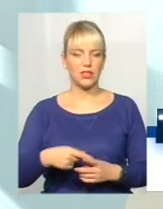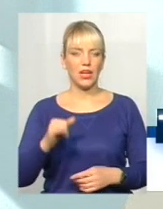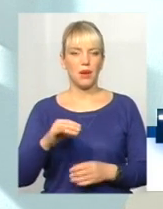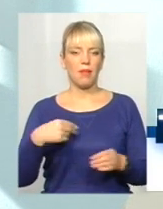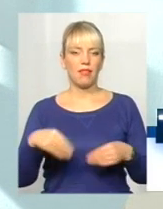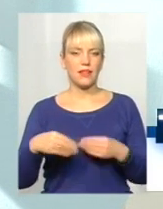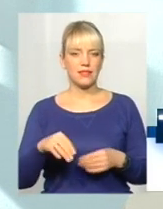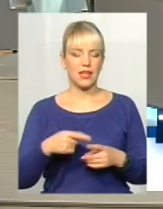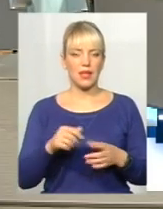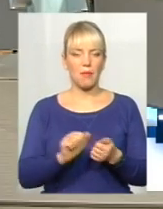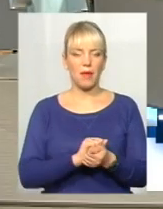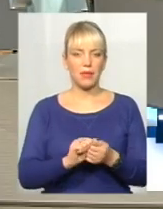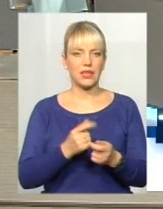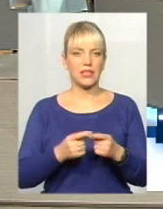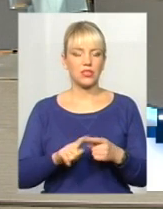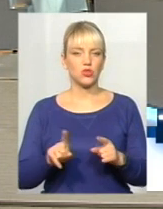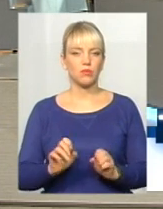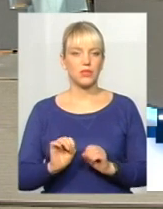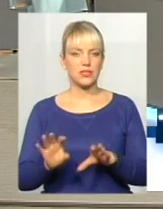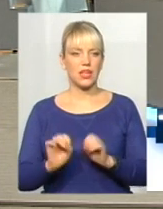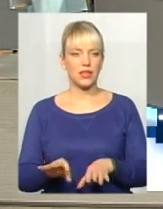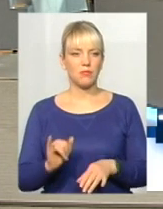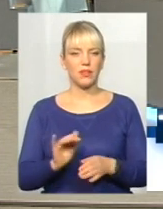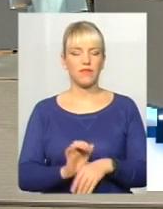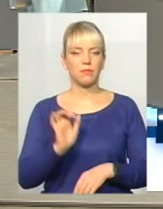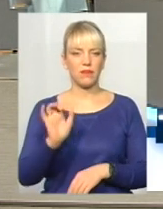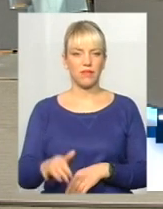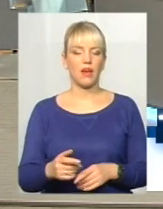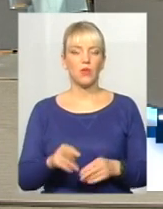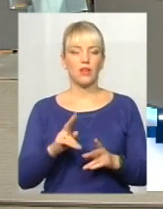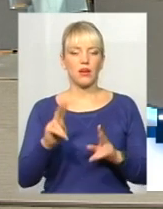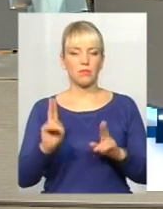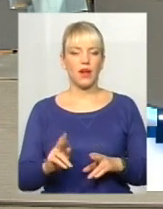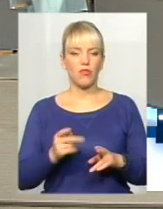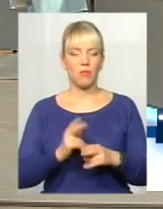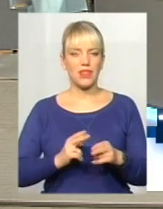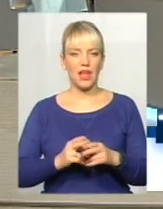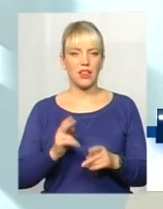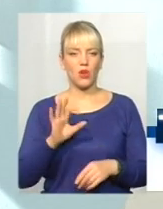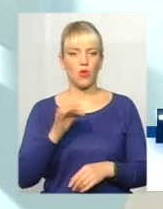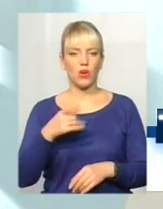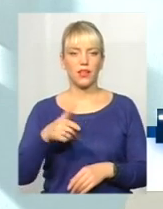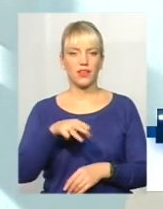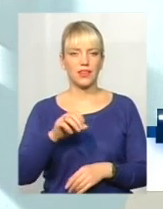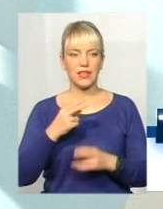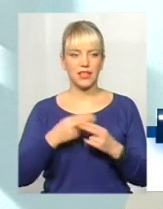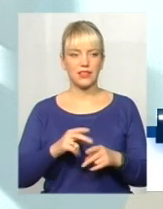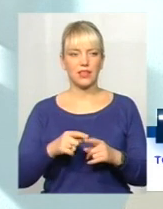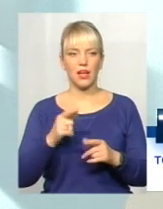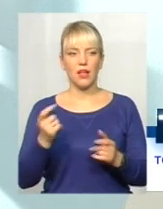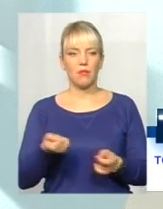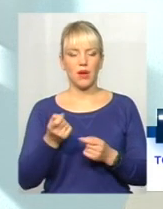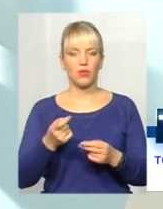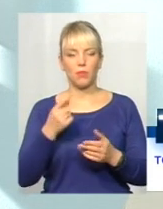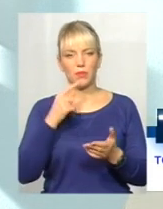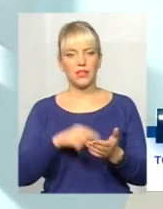пластик і папір. Це те, що ми здаємо і відправляємо. Як правило, метал чи орттехніка поступає дуже мало на полігон. Люди його не